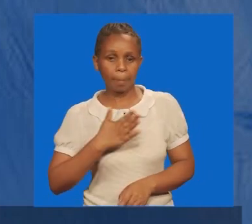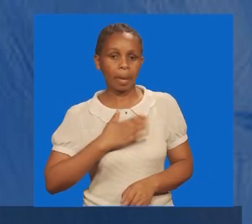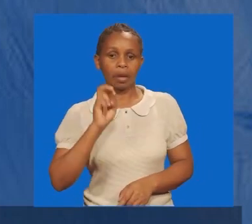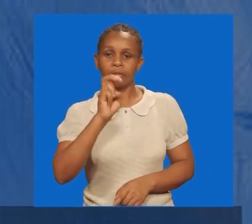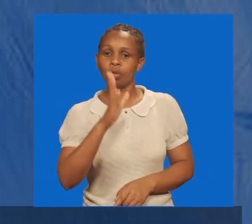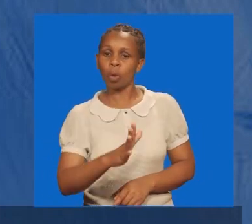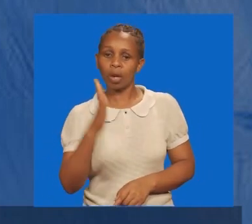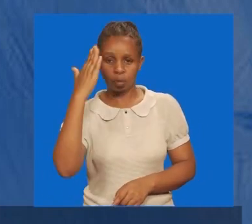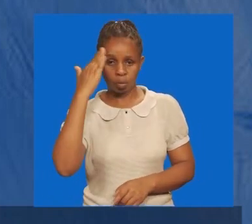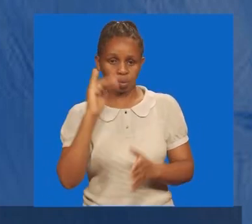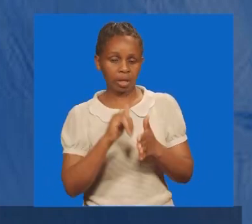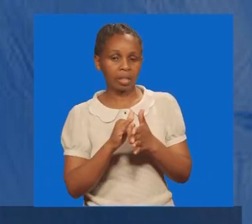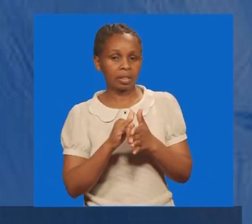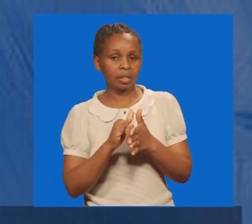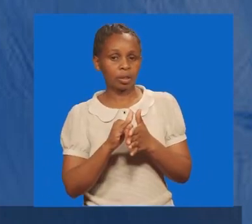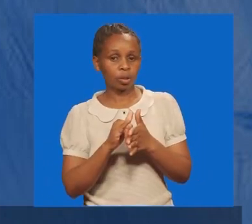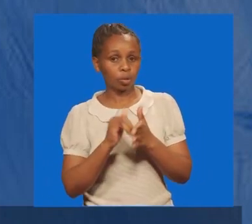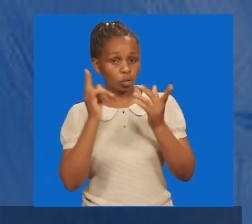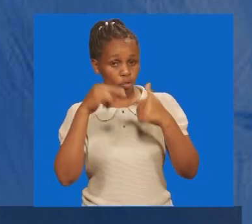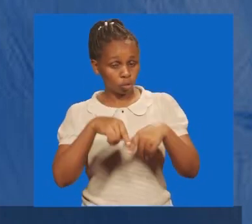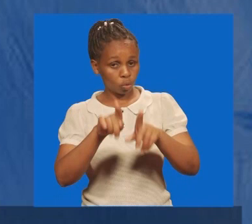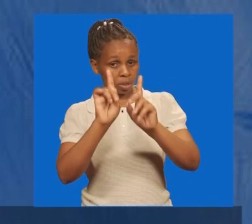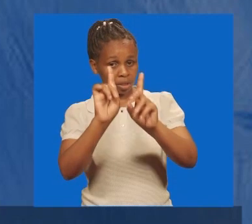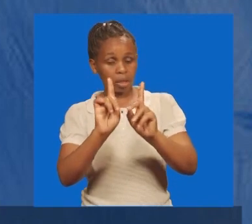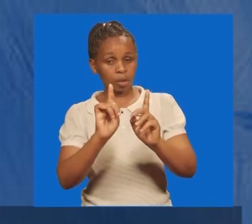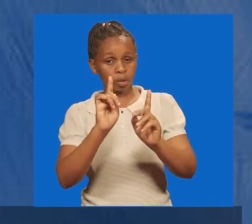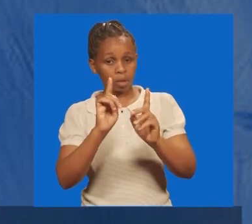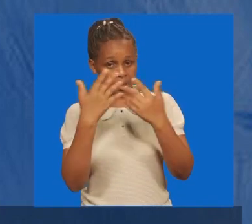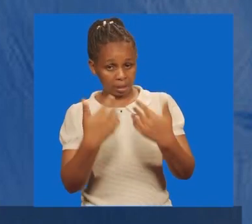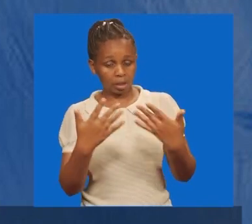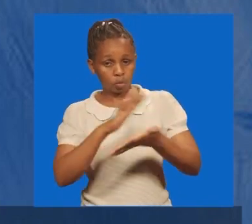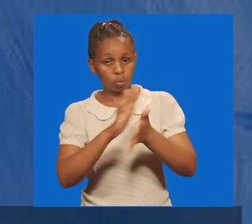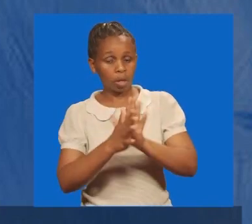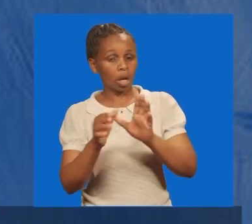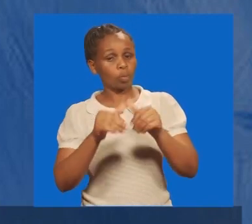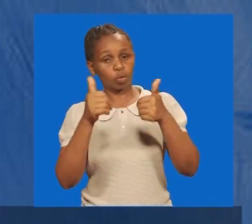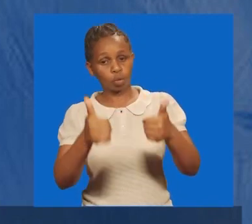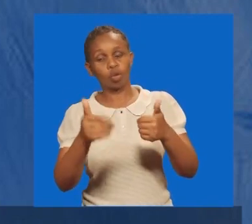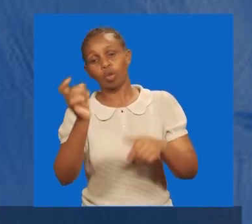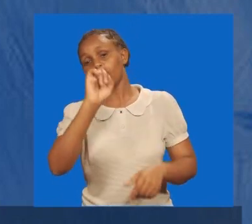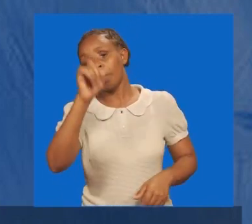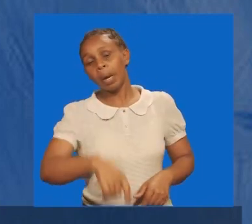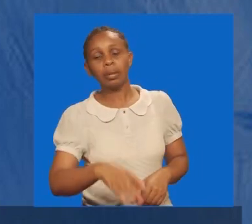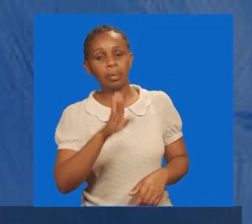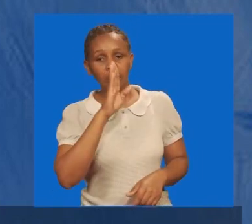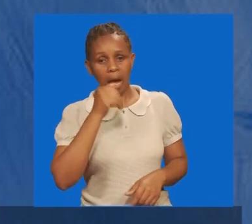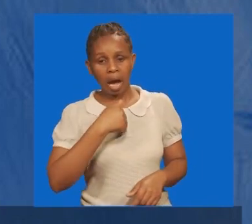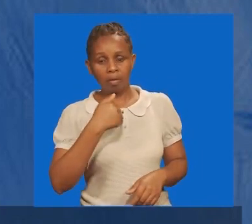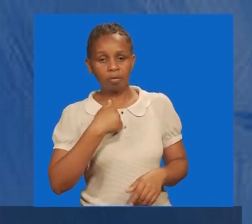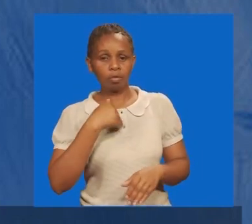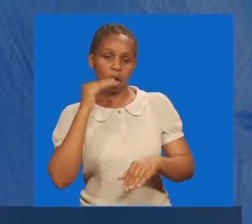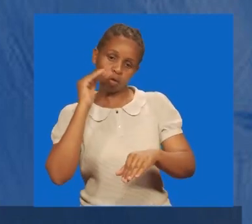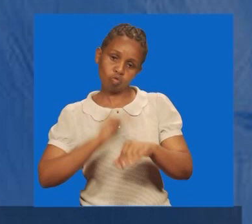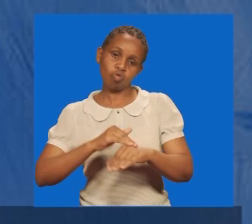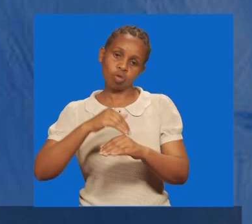njia ya kwamba, kwako, hili mambo ya weze kuwa salama, lazima, ue, na ushirika,